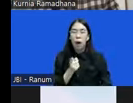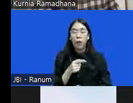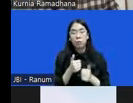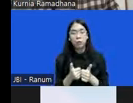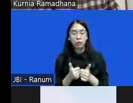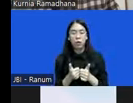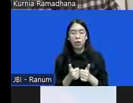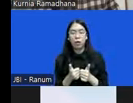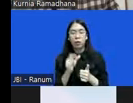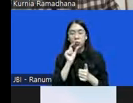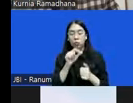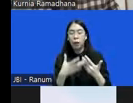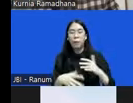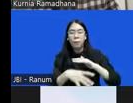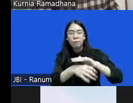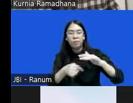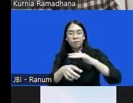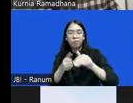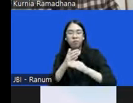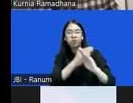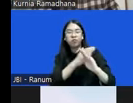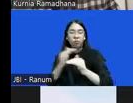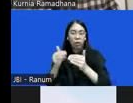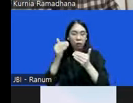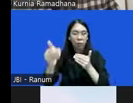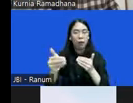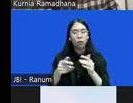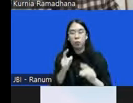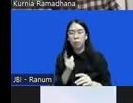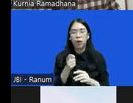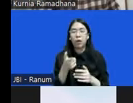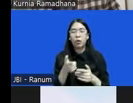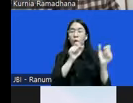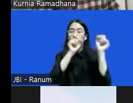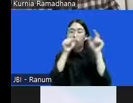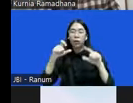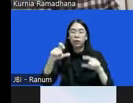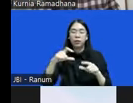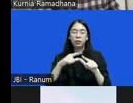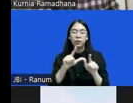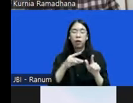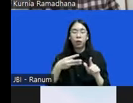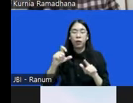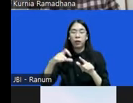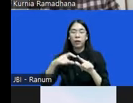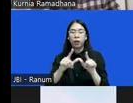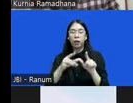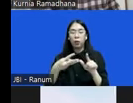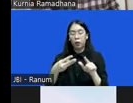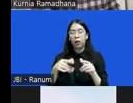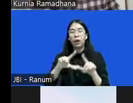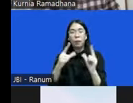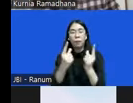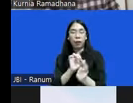pemberantasan korupsi mendatang. Itu dalam konteks cawe-cawe lembaga lain. Kemudian yang kedua, ada